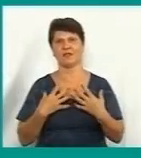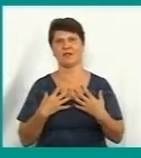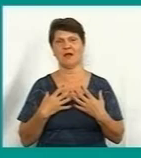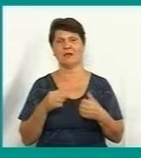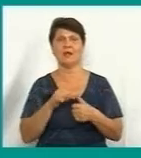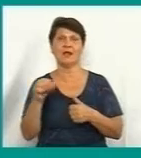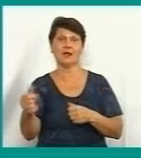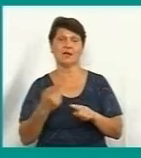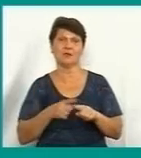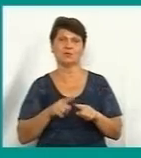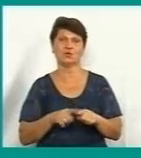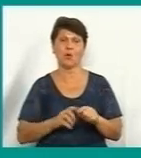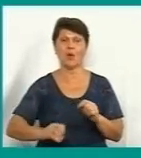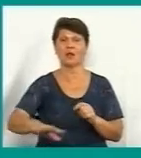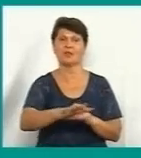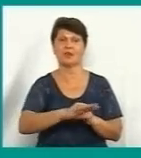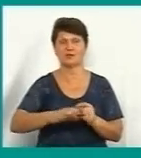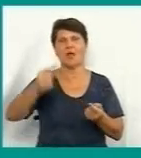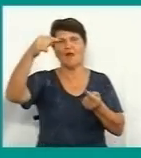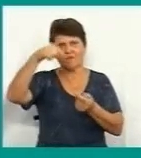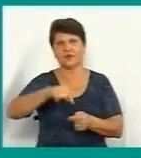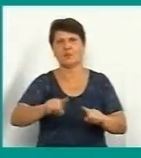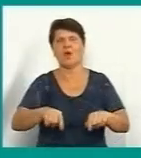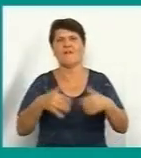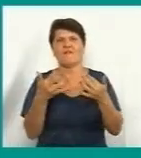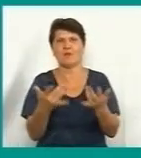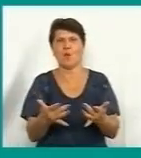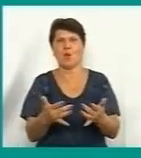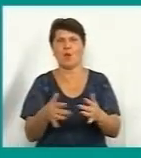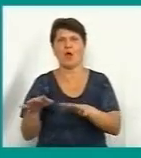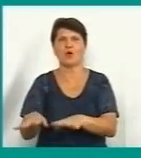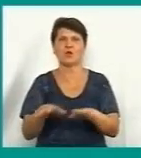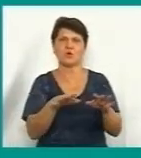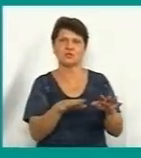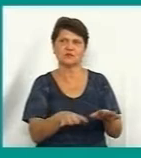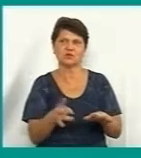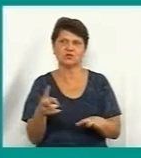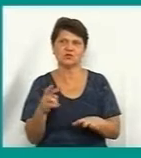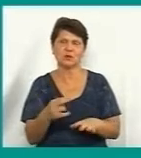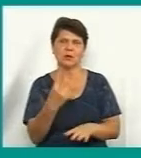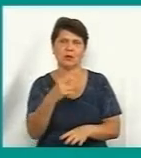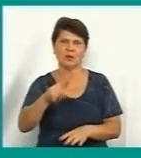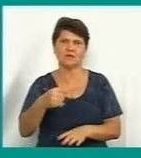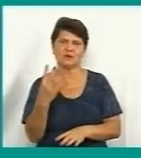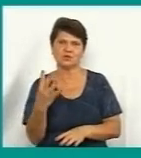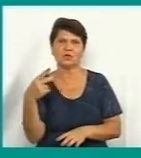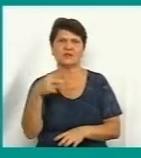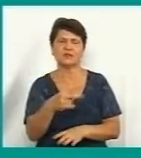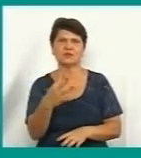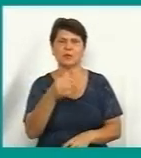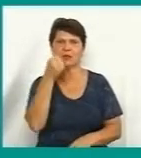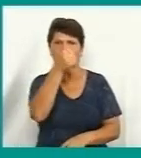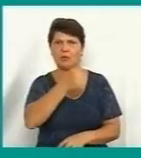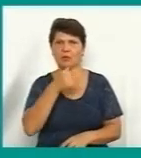крім цього, дана територія найбільше відповідає вимогам розміщення згідно ДБН-242 2005 року.